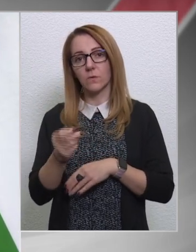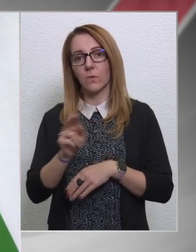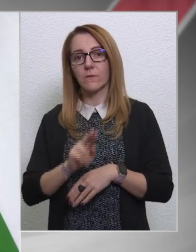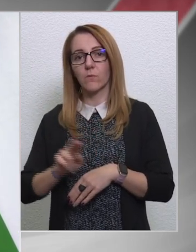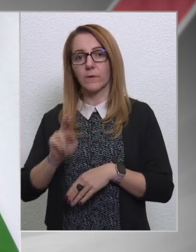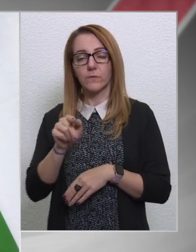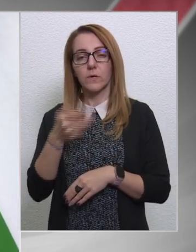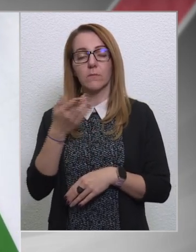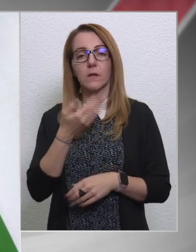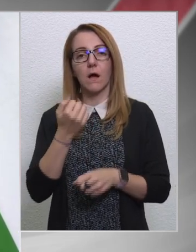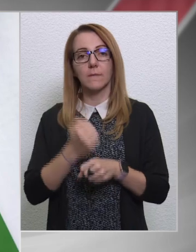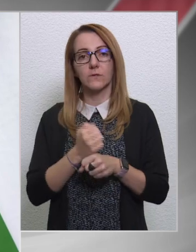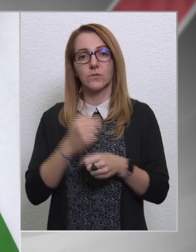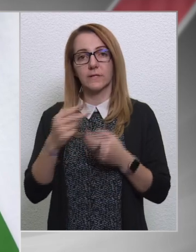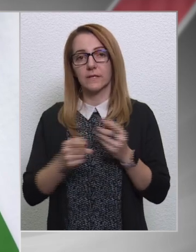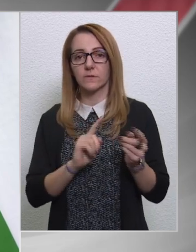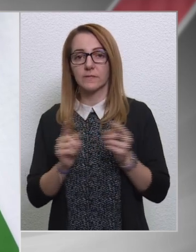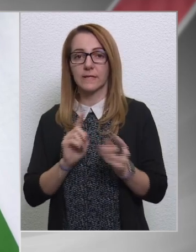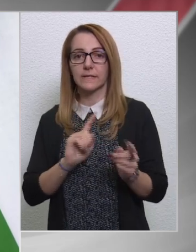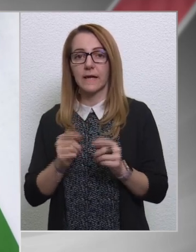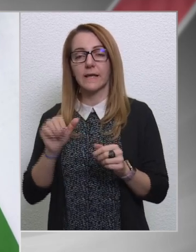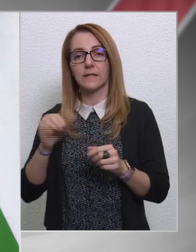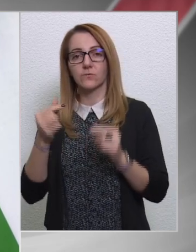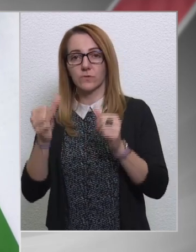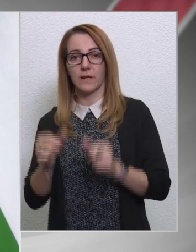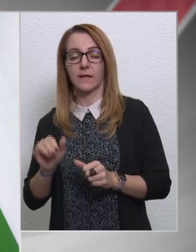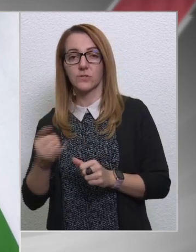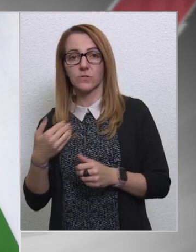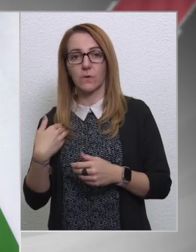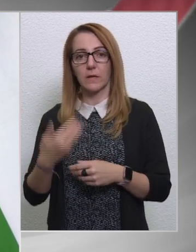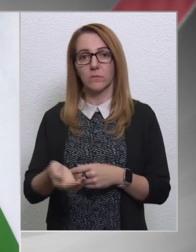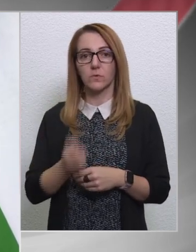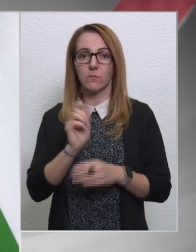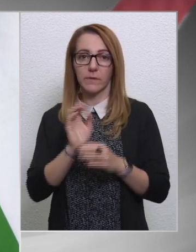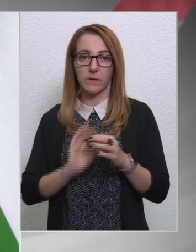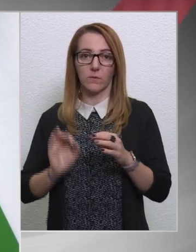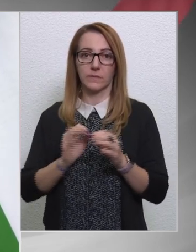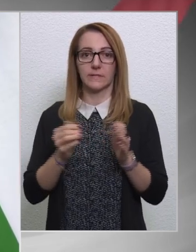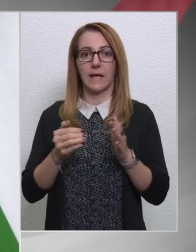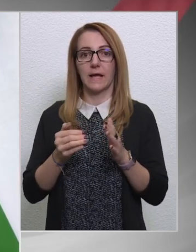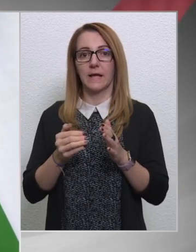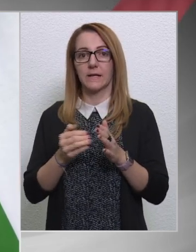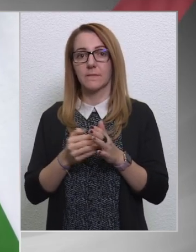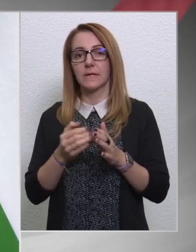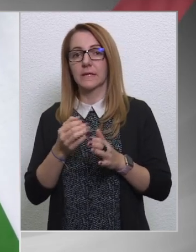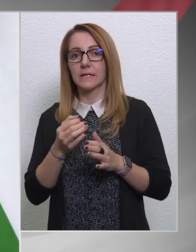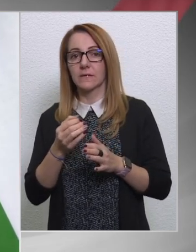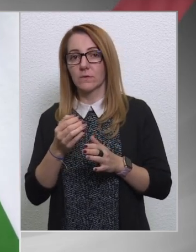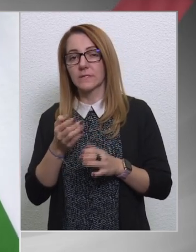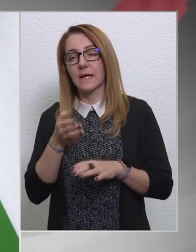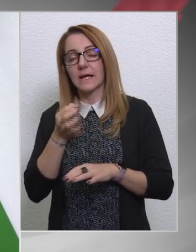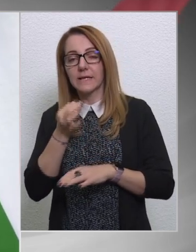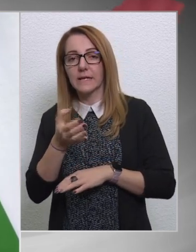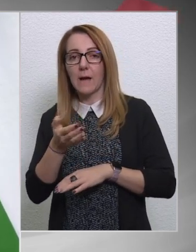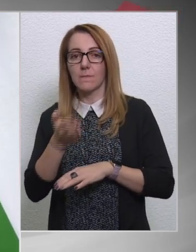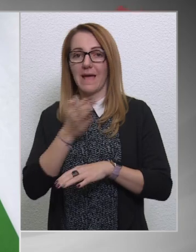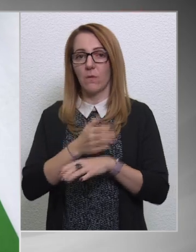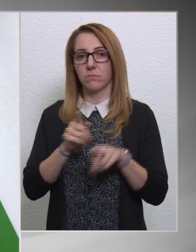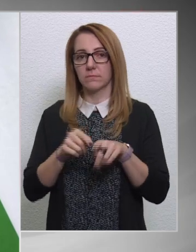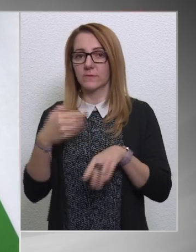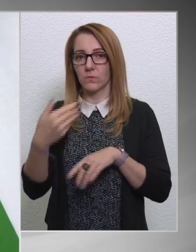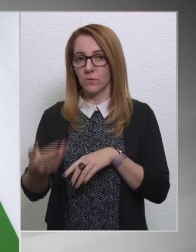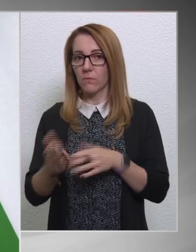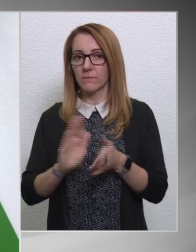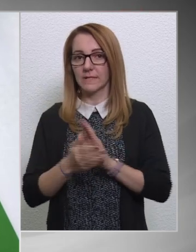és hogyha a bizottság a szerződések szerint jár, és a tanács is, akkor előbb-utóbb Magyarország, méghozzá inkább előbb-utóbb minden nekünk járó